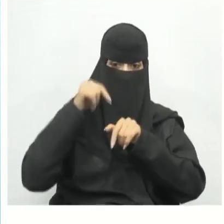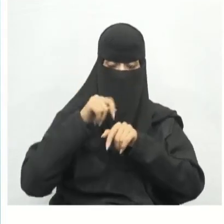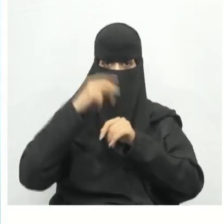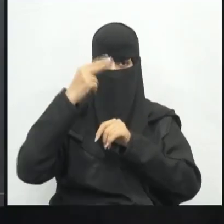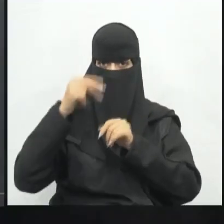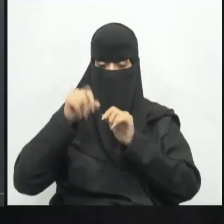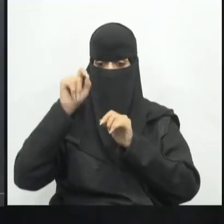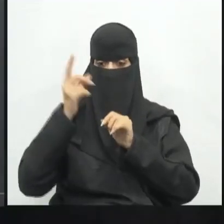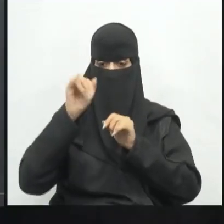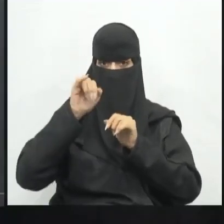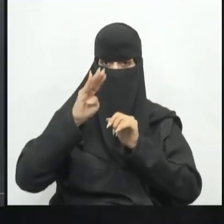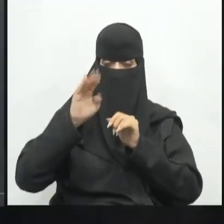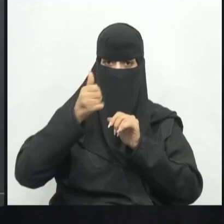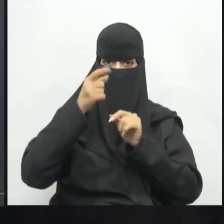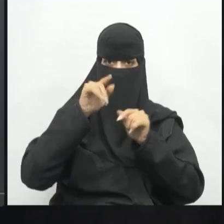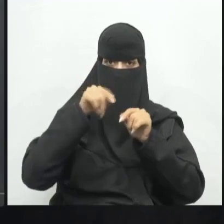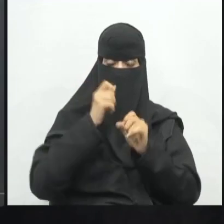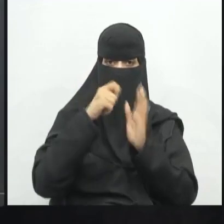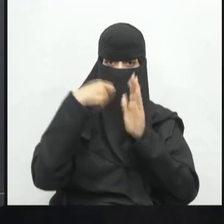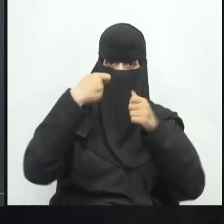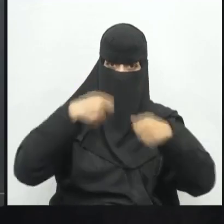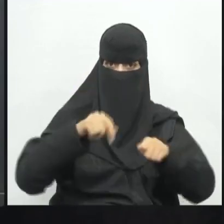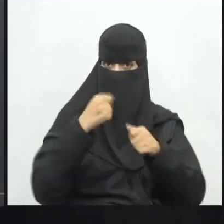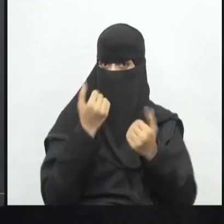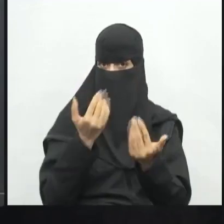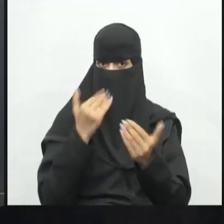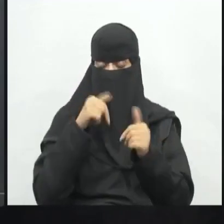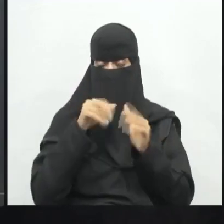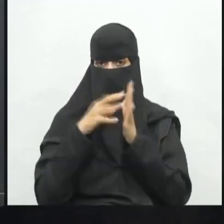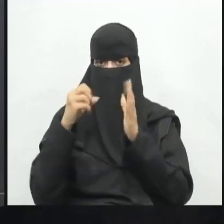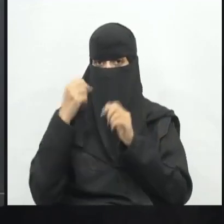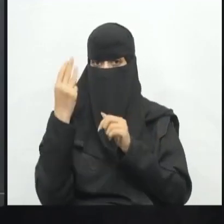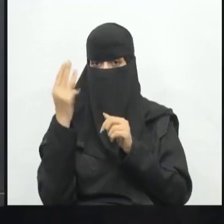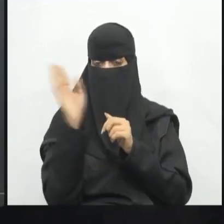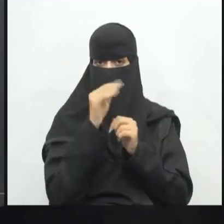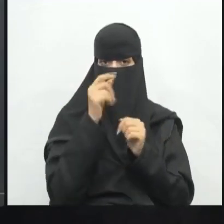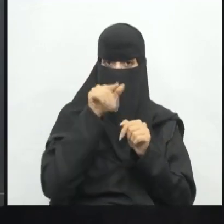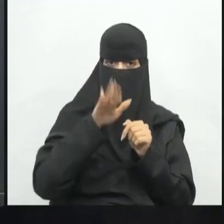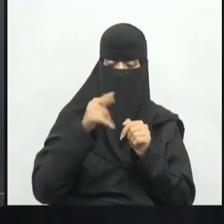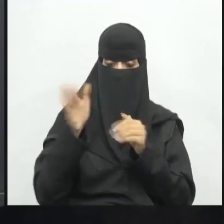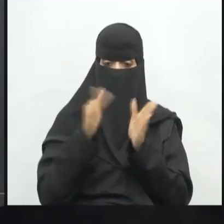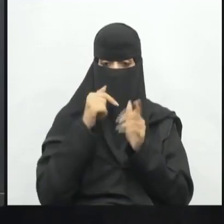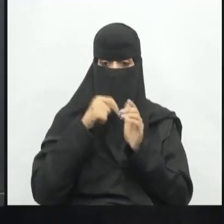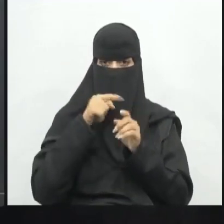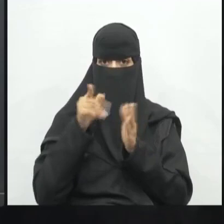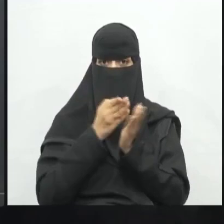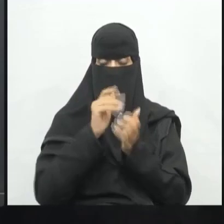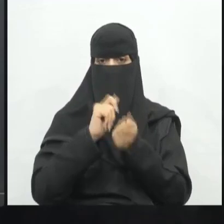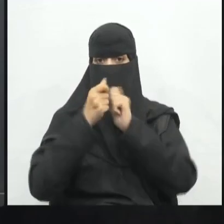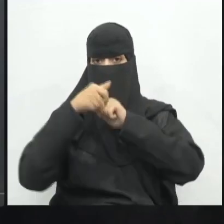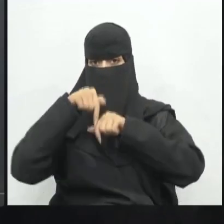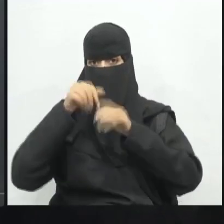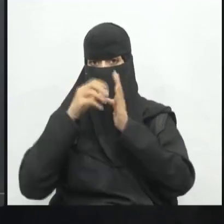برنامج فريكاد وهو برنامج مجاني لإنشاء أشكال ثلاثية الأبعاد سنتعرف إلى طريقة تحويل